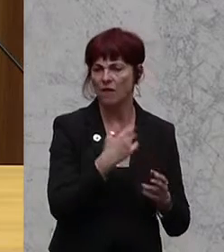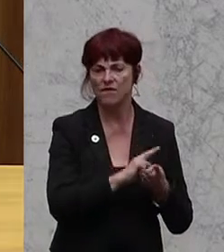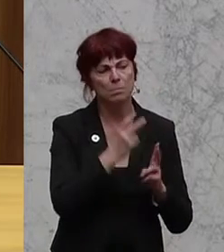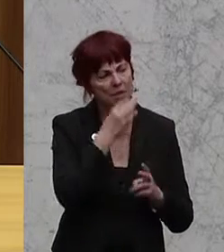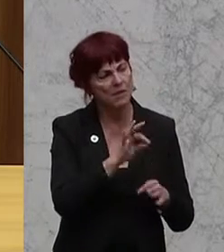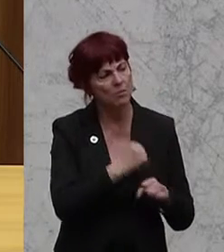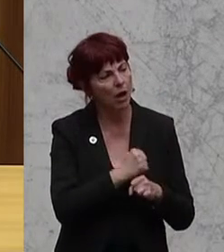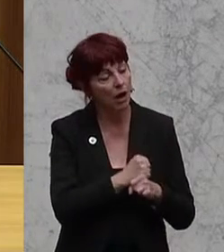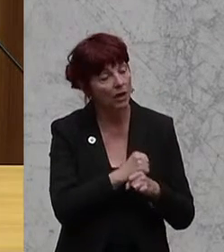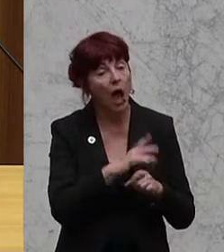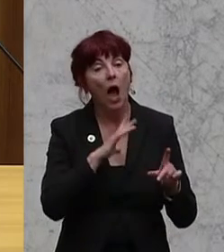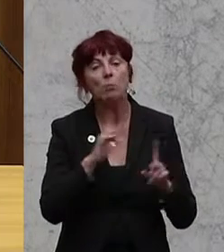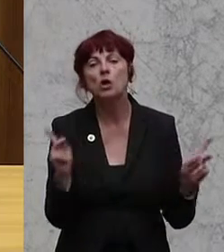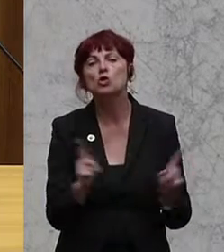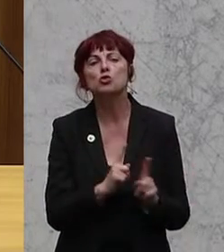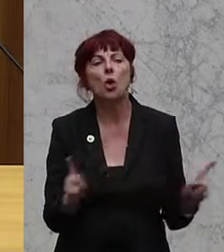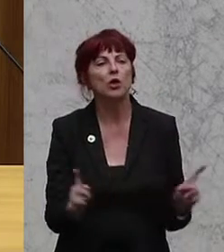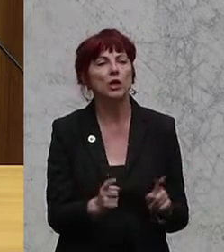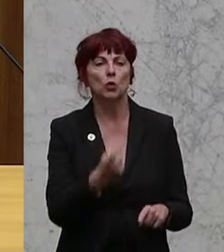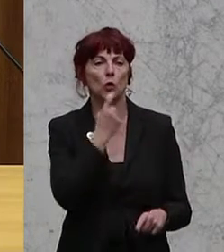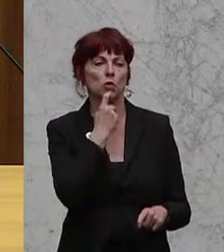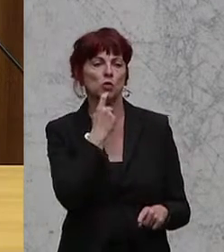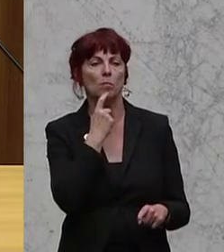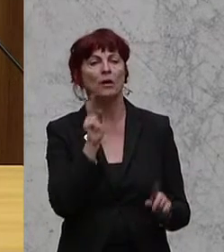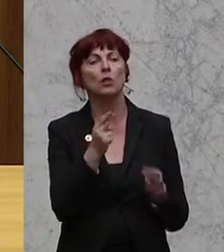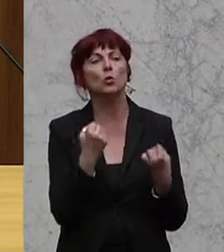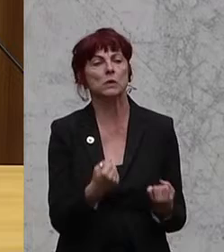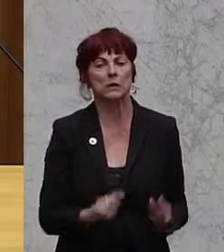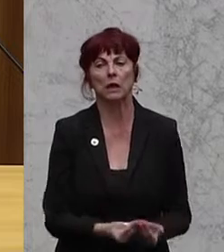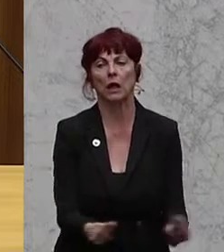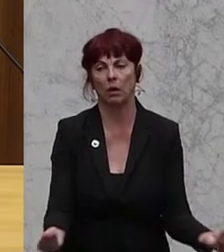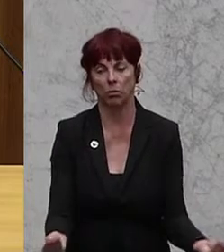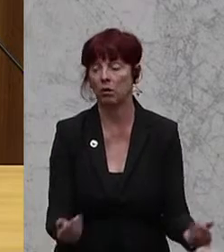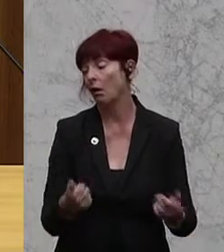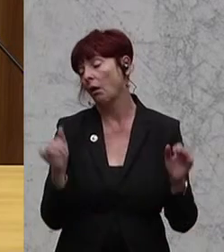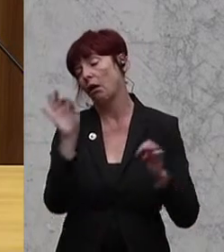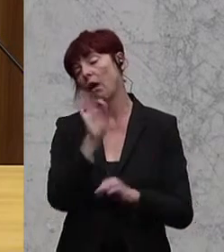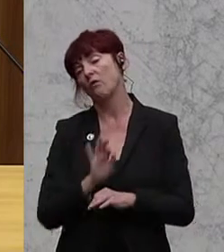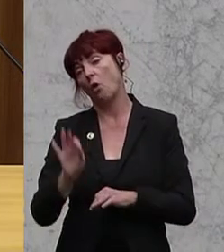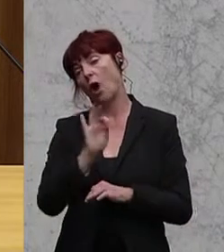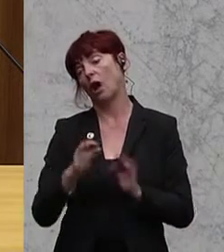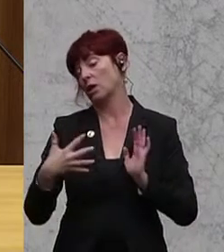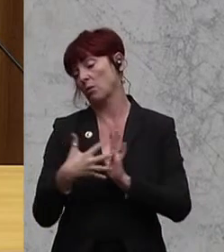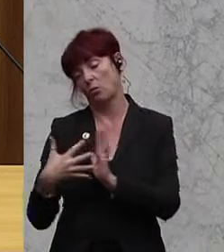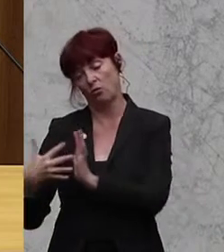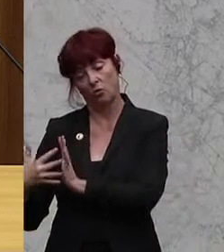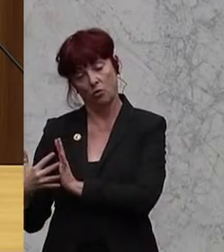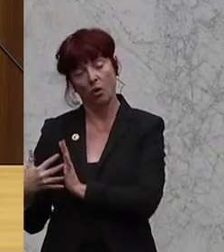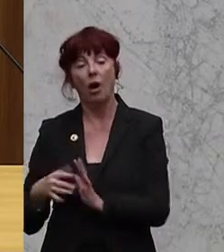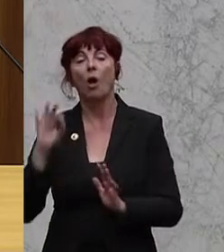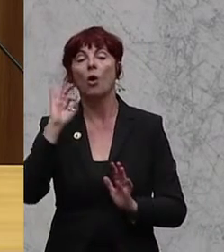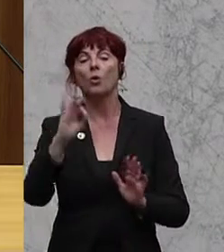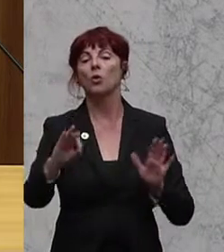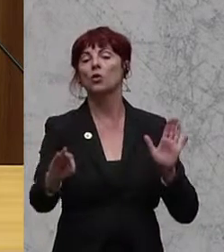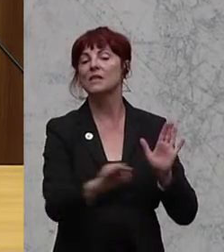Konsumentinnen und Konsumenten nicht zu verunsichern. Wir haben eine sehr hervorragende Prüfung in diesen Bereichen. Wir haben auch, was diese Gütesiegel